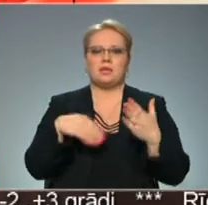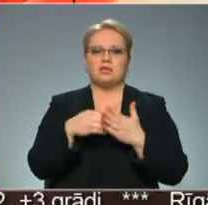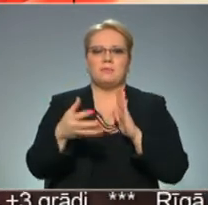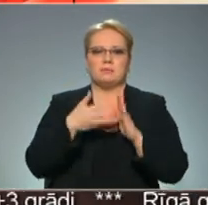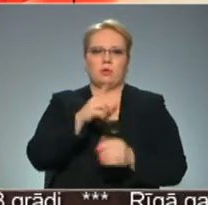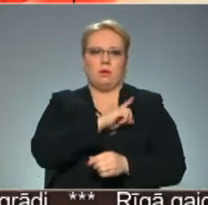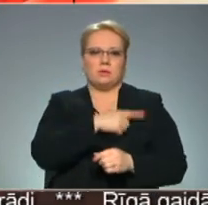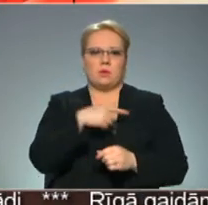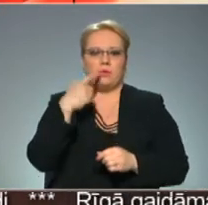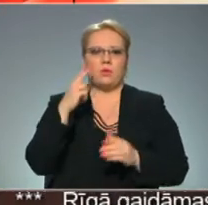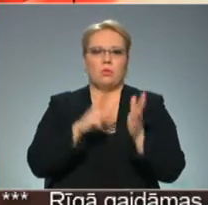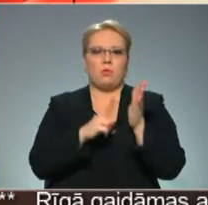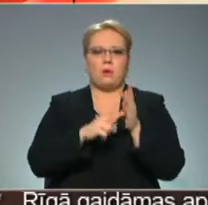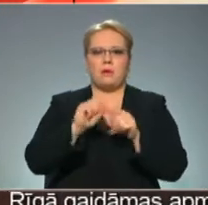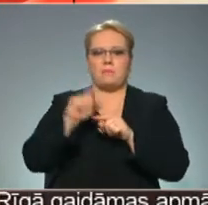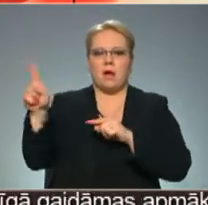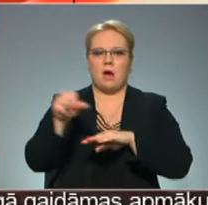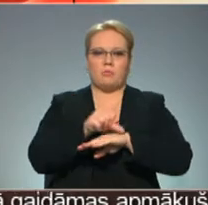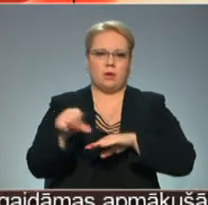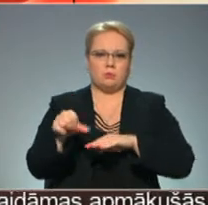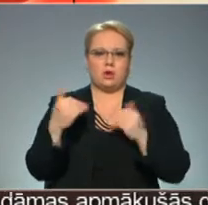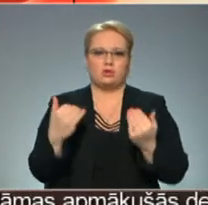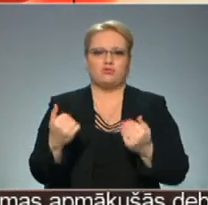Nodokļa pieauguma ierobežojuma